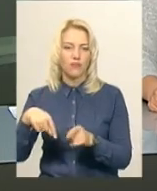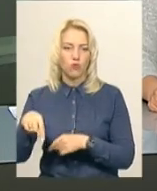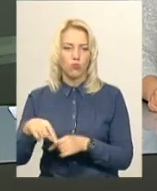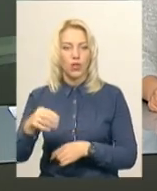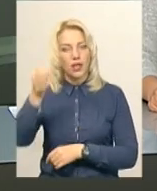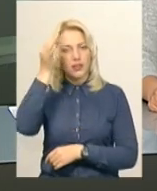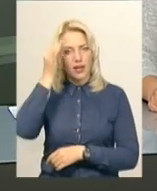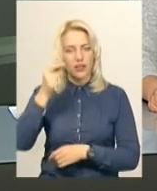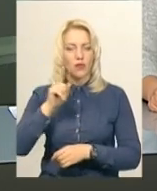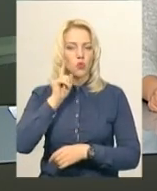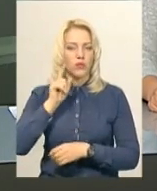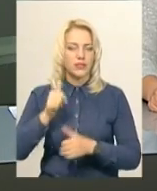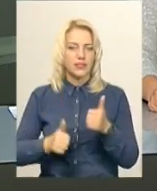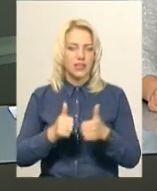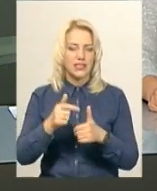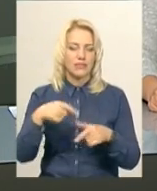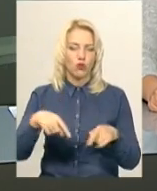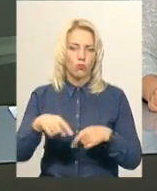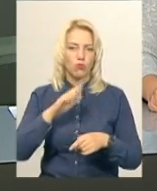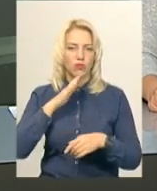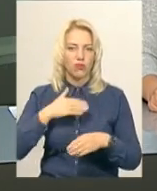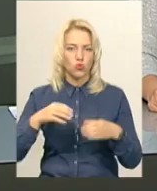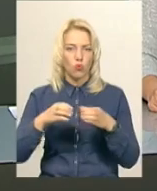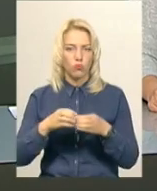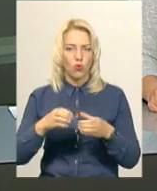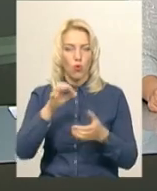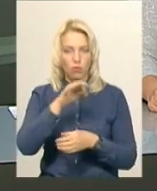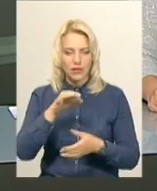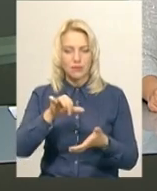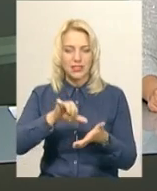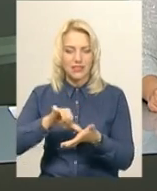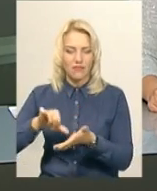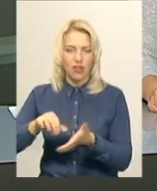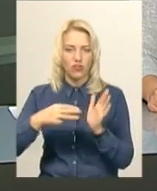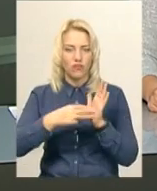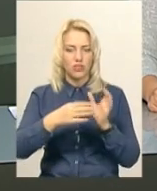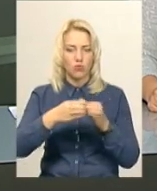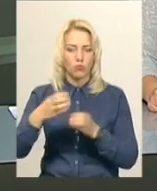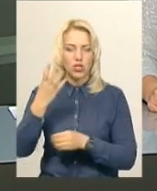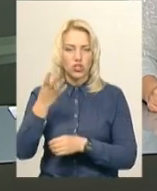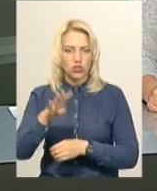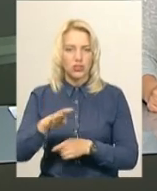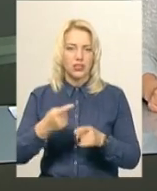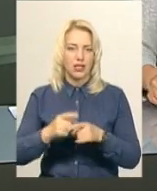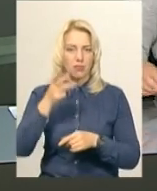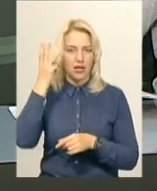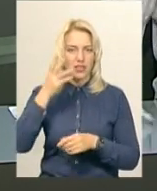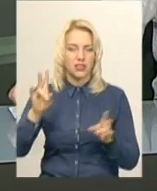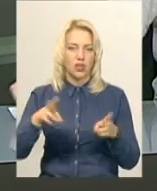Нагадаю, в юнацьких змаганнях з футболу нашу область представляють 8 команд. Із них 4 – Хмельницького клубу Поділля.